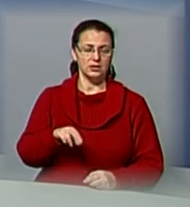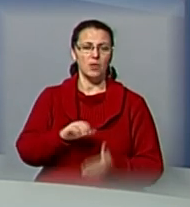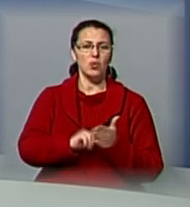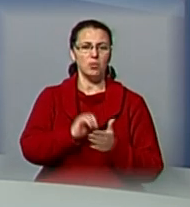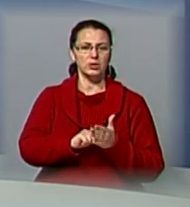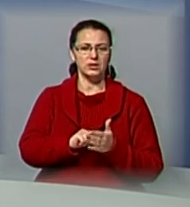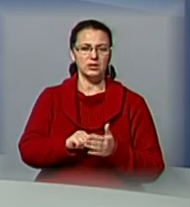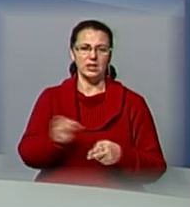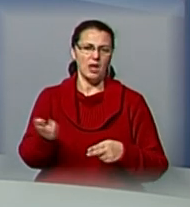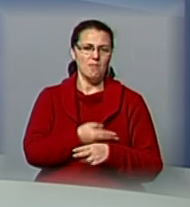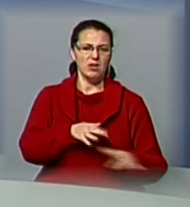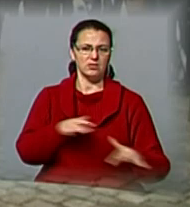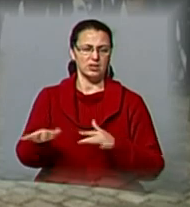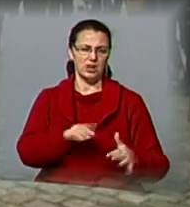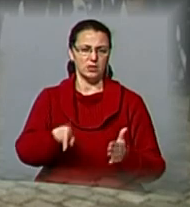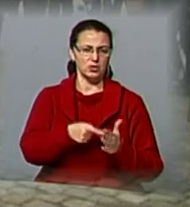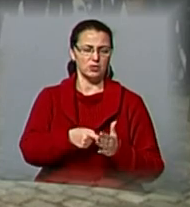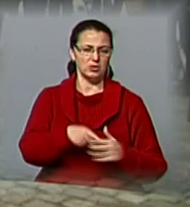Ось як відбувався протест.